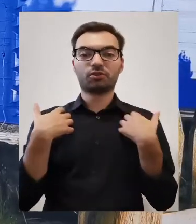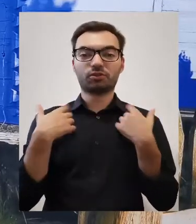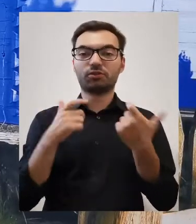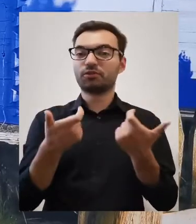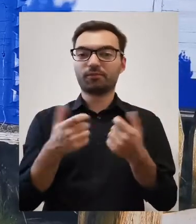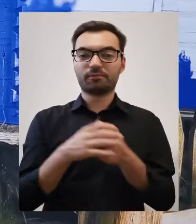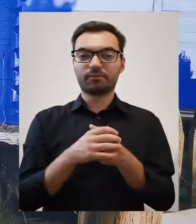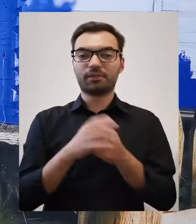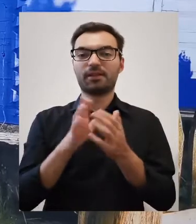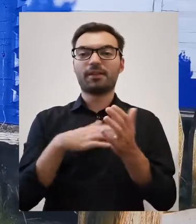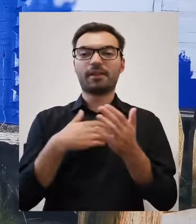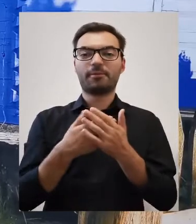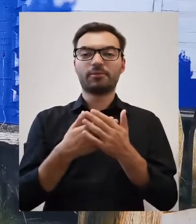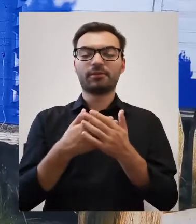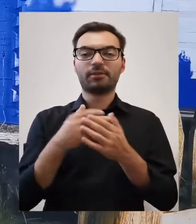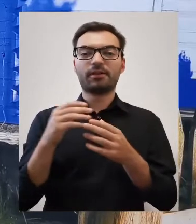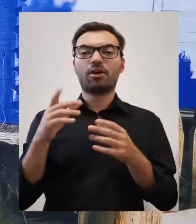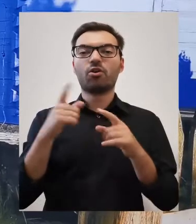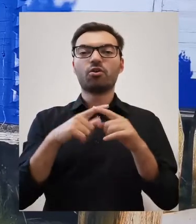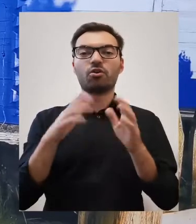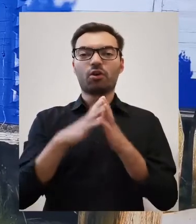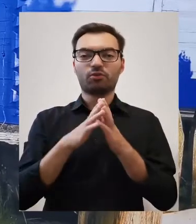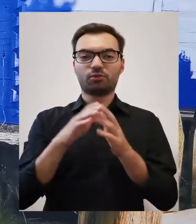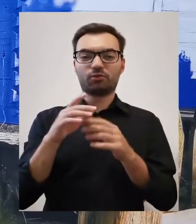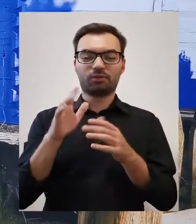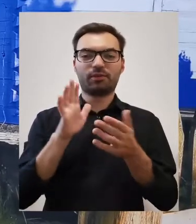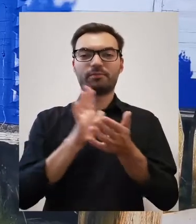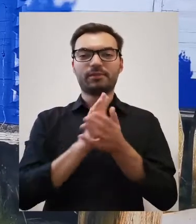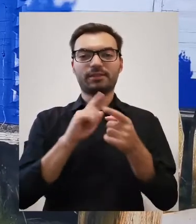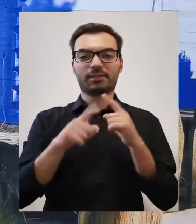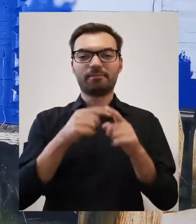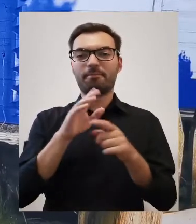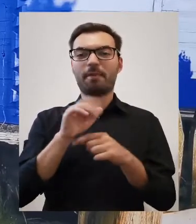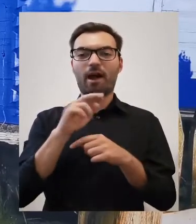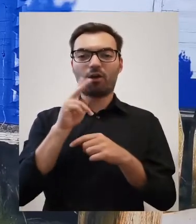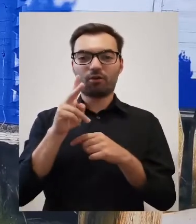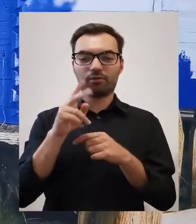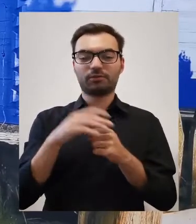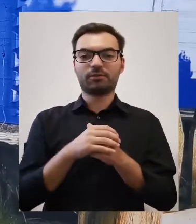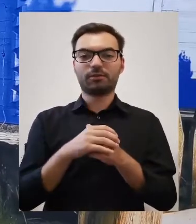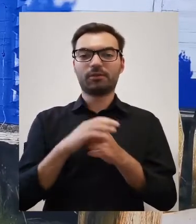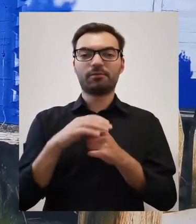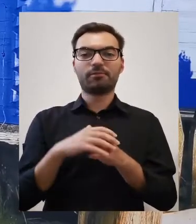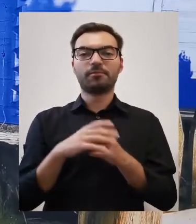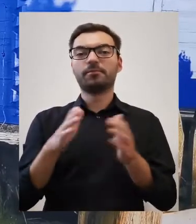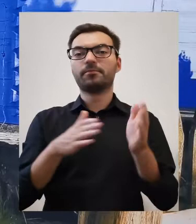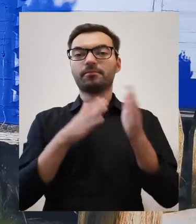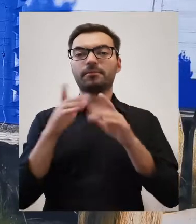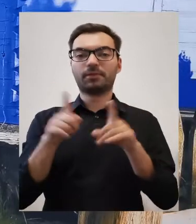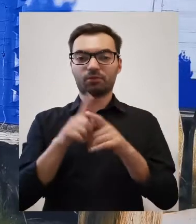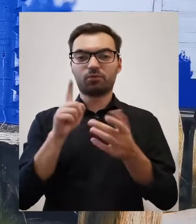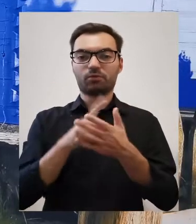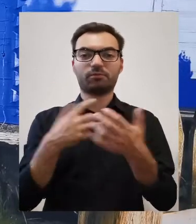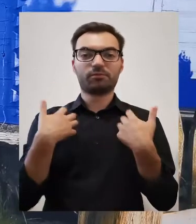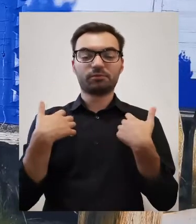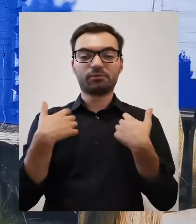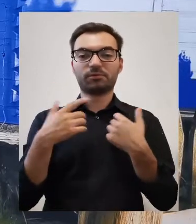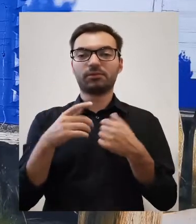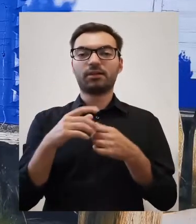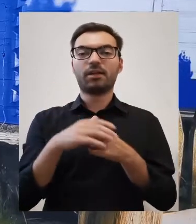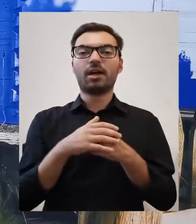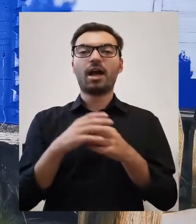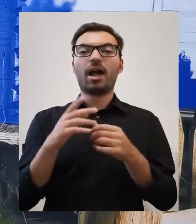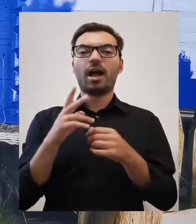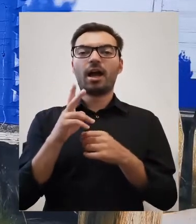się uchowało? Uchował się na przykład Wieczernik, barokowy kościół pod wezwaniem Opatrzności Bożej. Uchowała się także